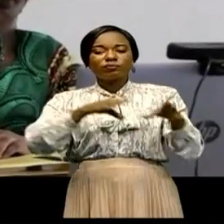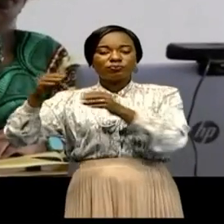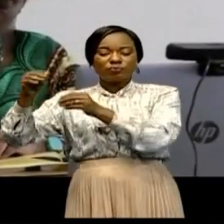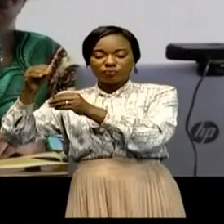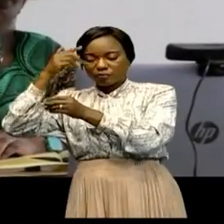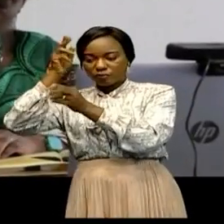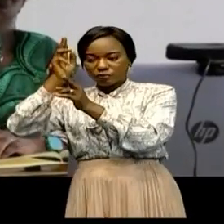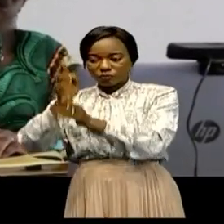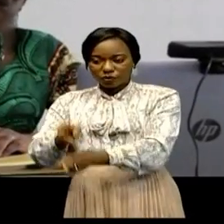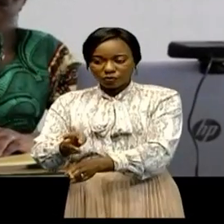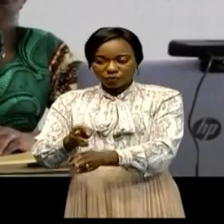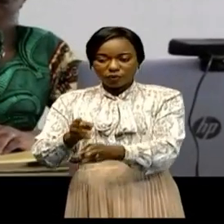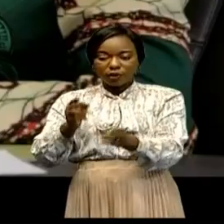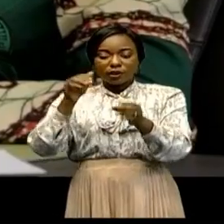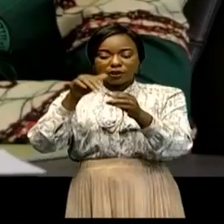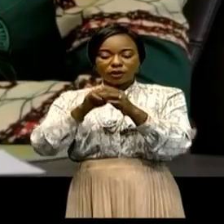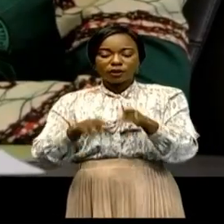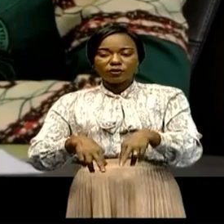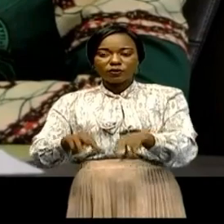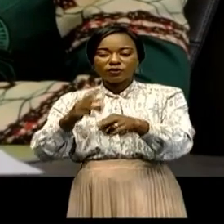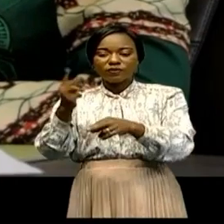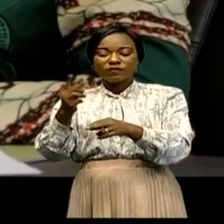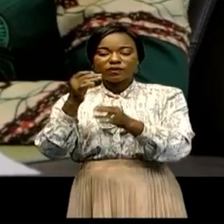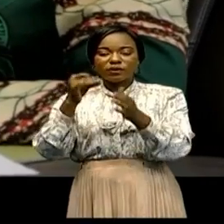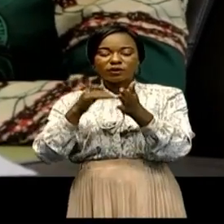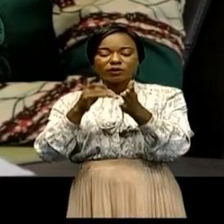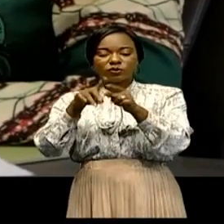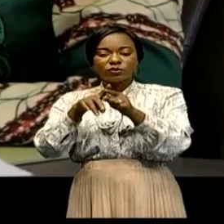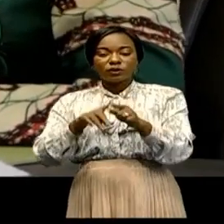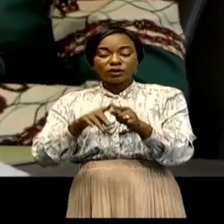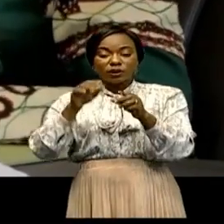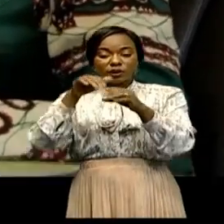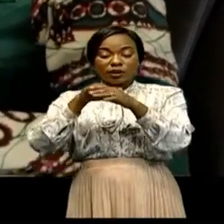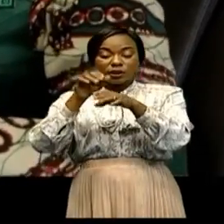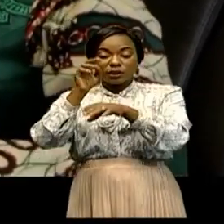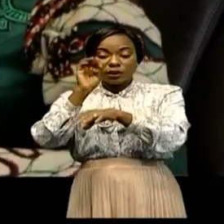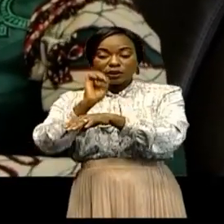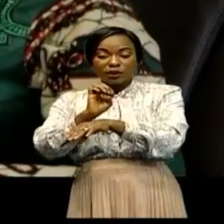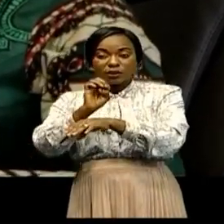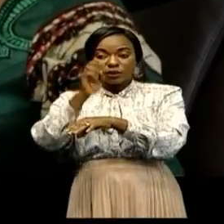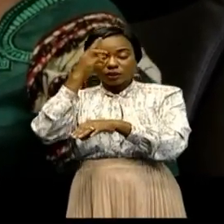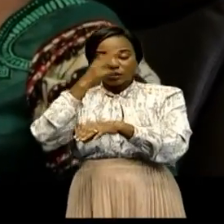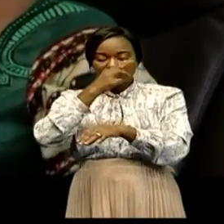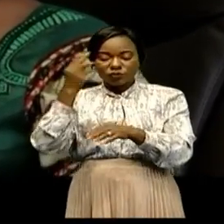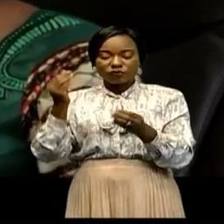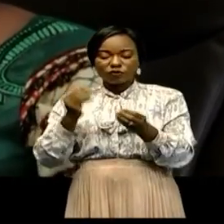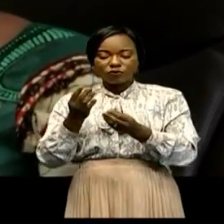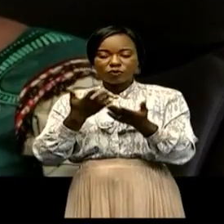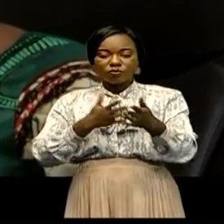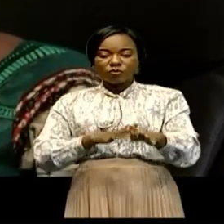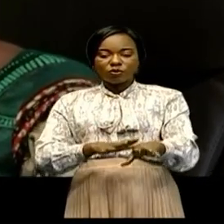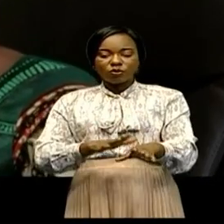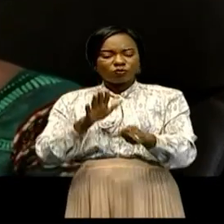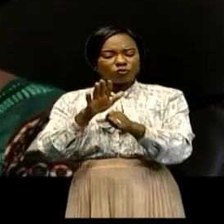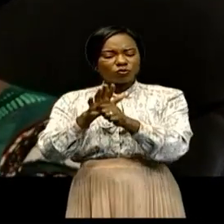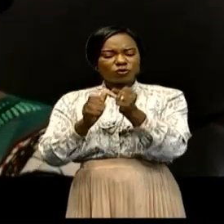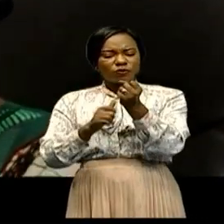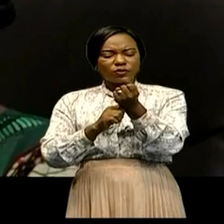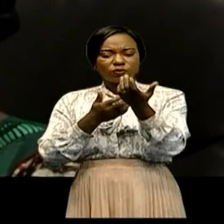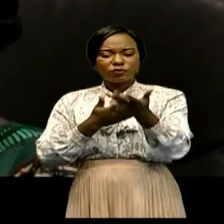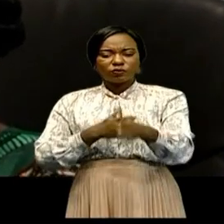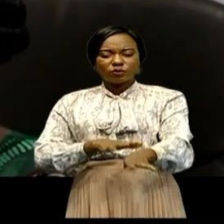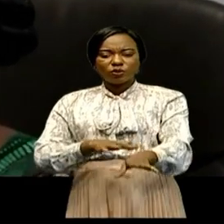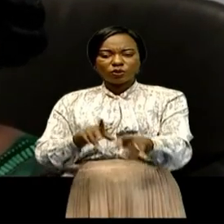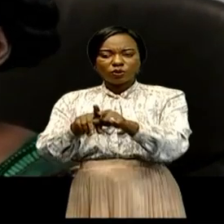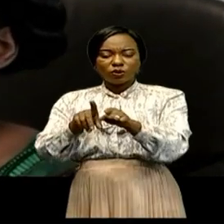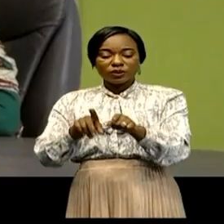la route nationale 27 et la paroisse de cette localité. Cette attaque a conduit à la mort d'une douzaine de civils. L